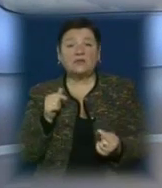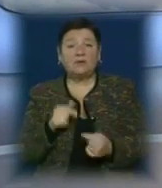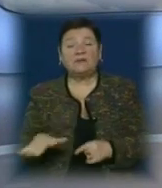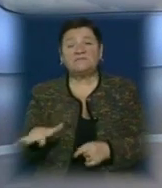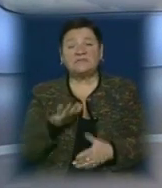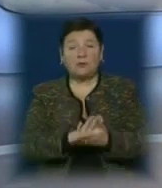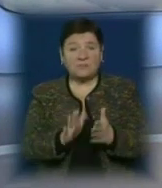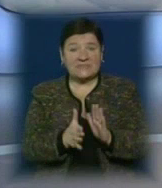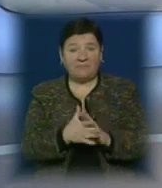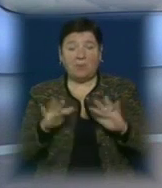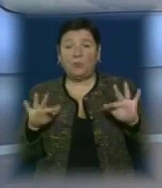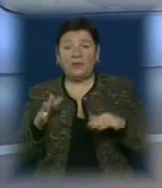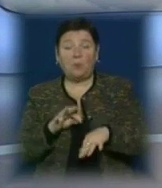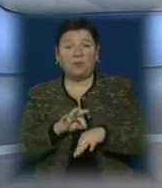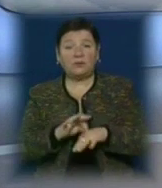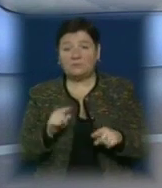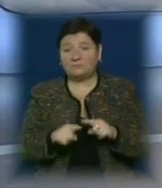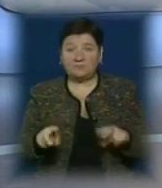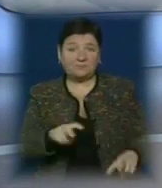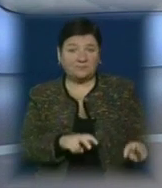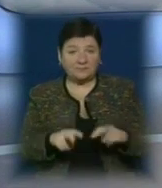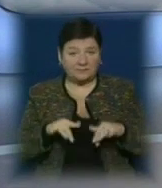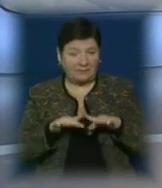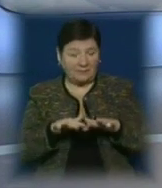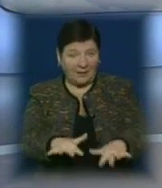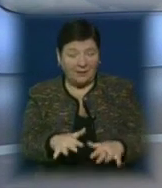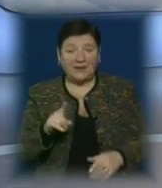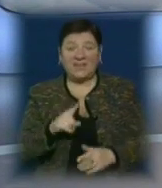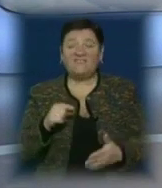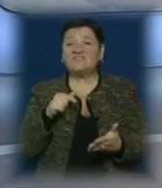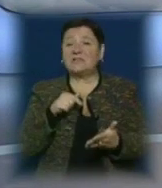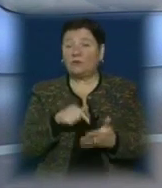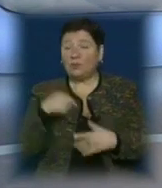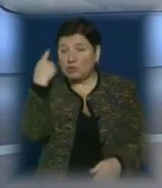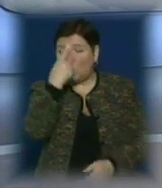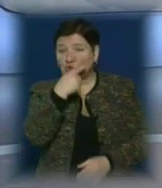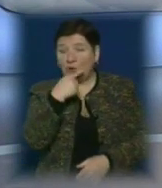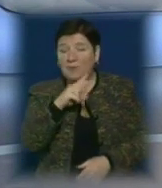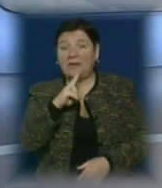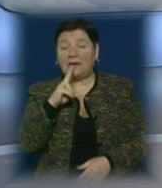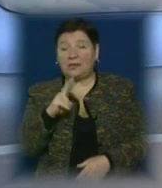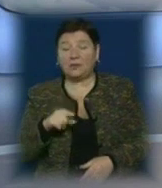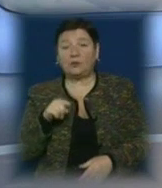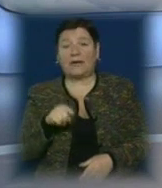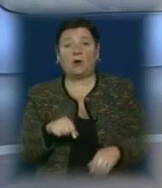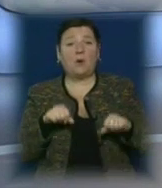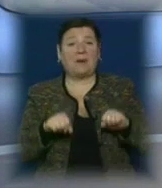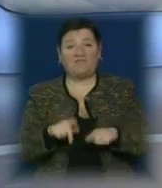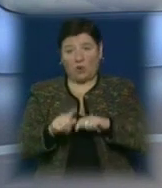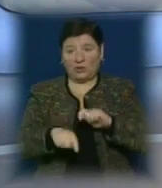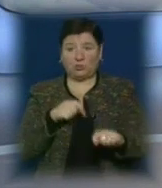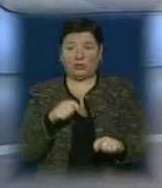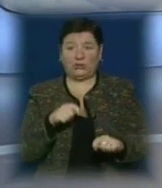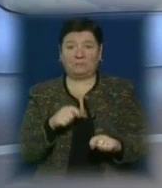обставин події. Проводяться оперативно-розшукові заходи та встановлюються особи, причетні до даного правопорушення.